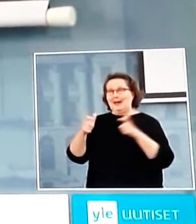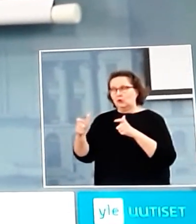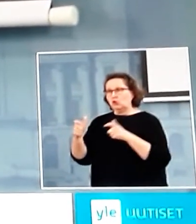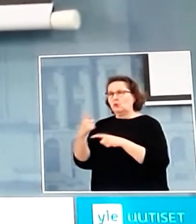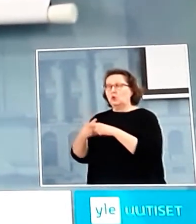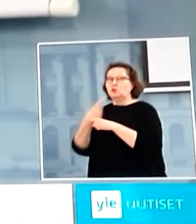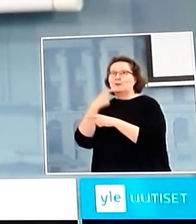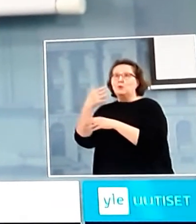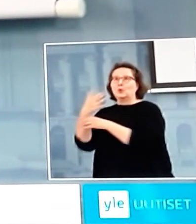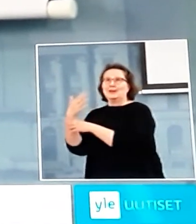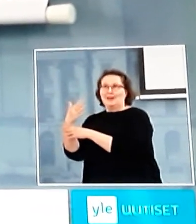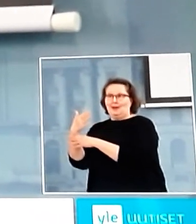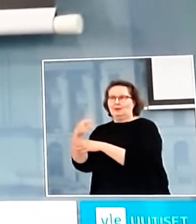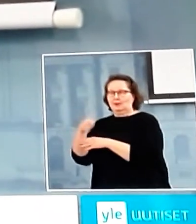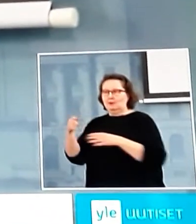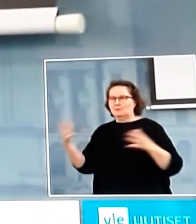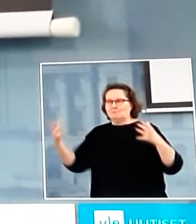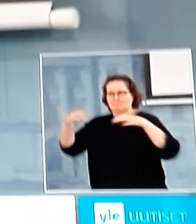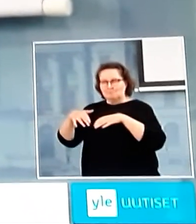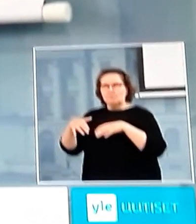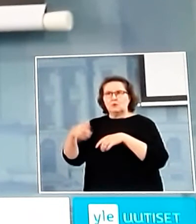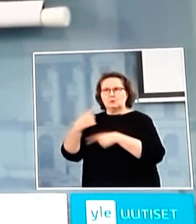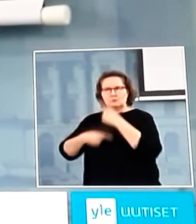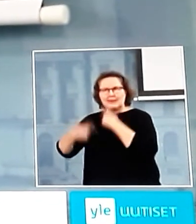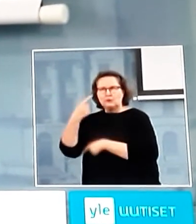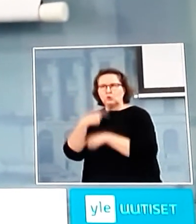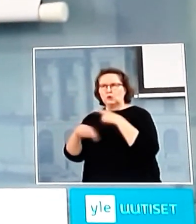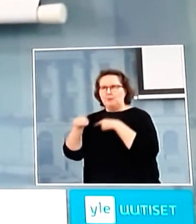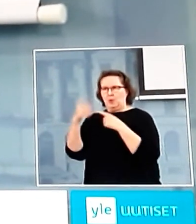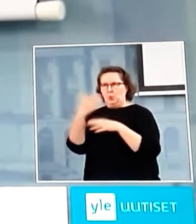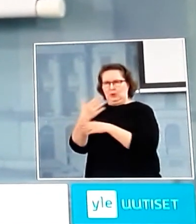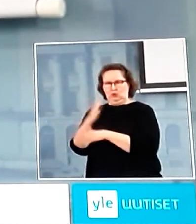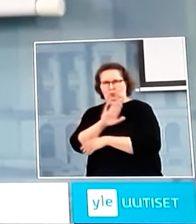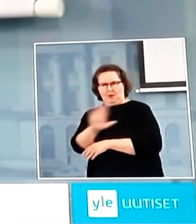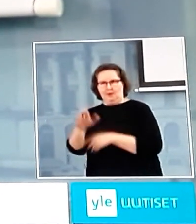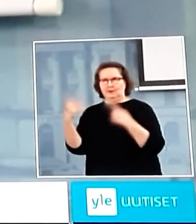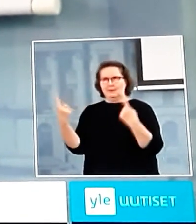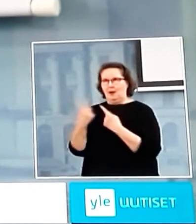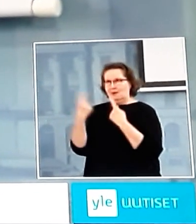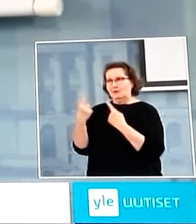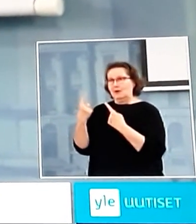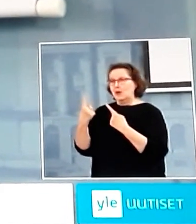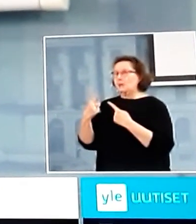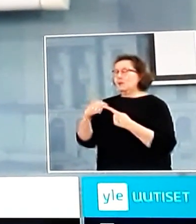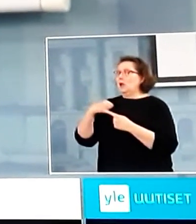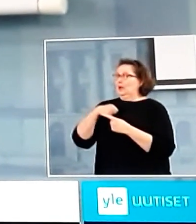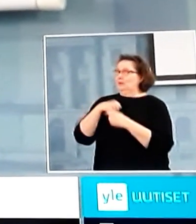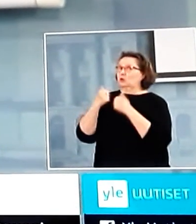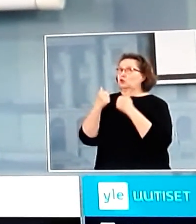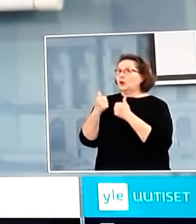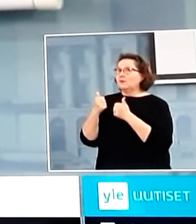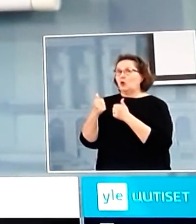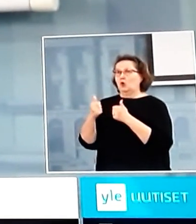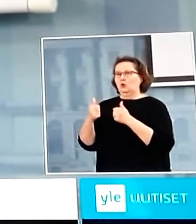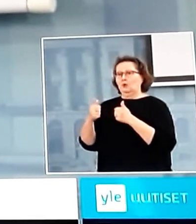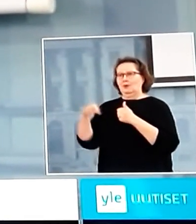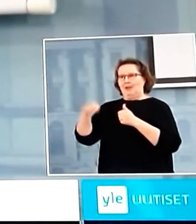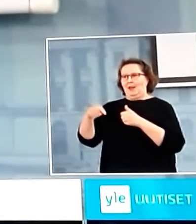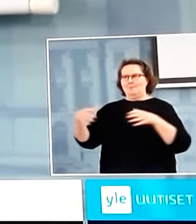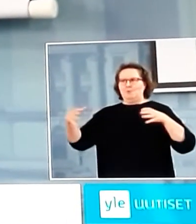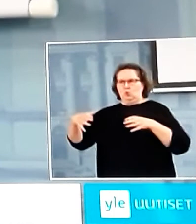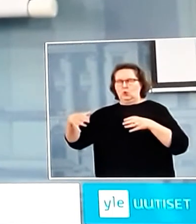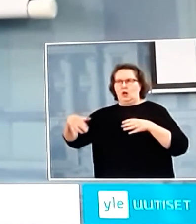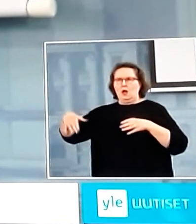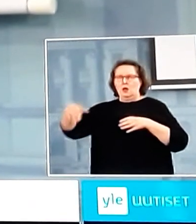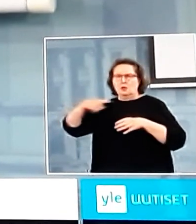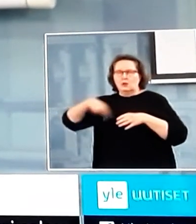keskustelemaan tästä tilanteesta. Itse totta kai toivon näin, että tällä porukalla saamme